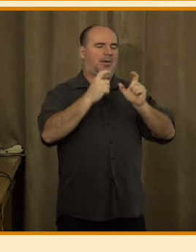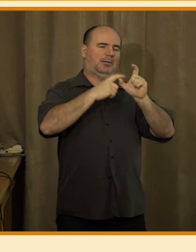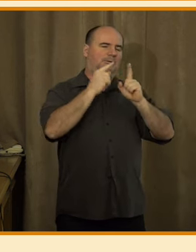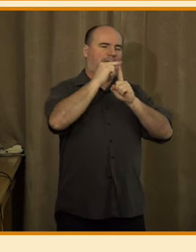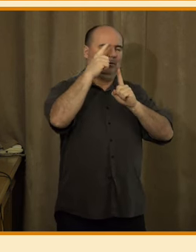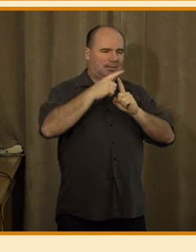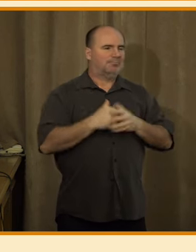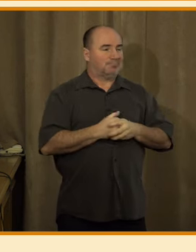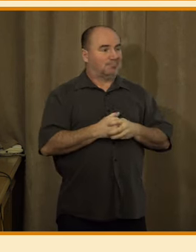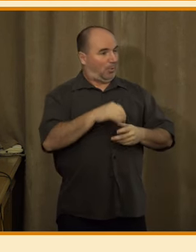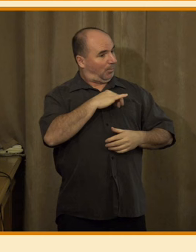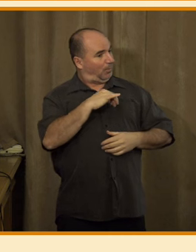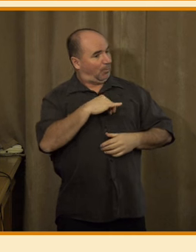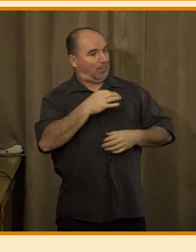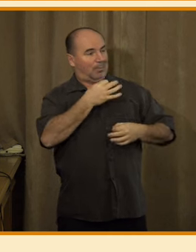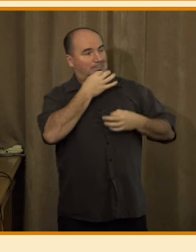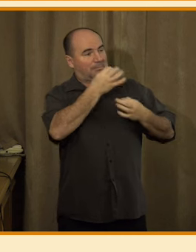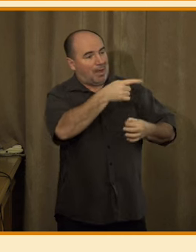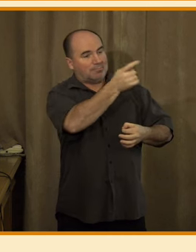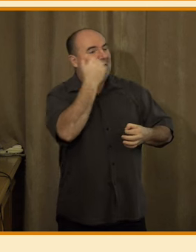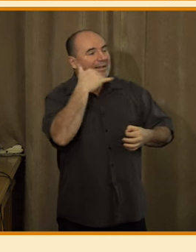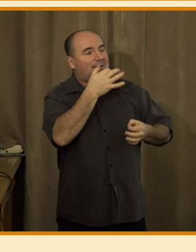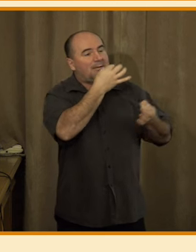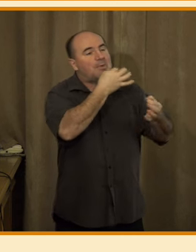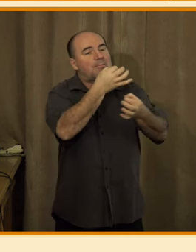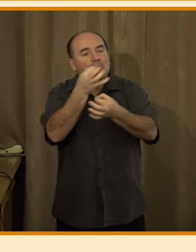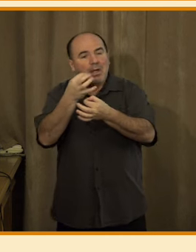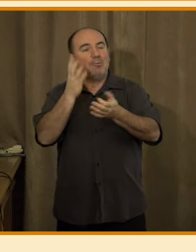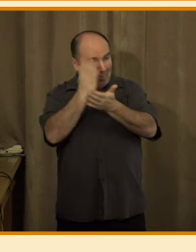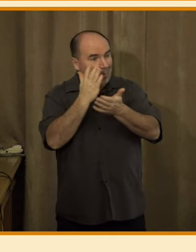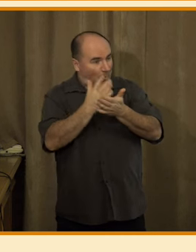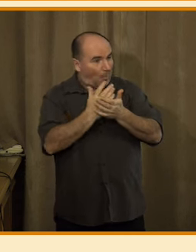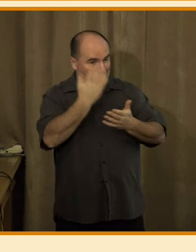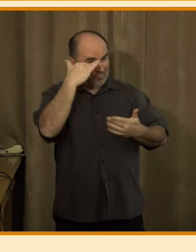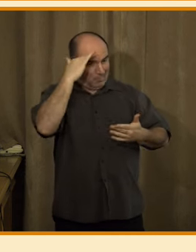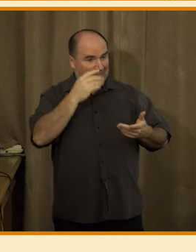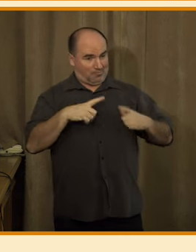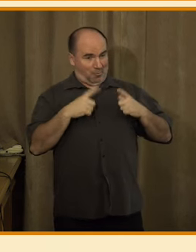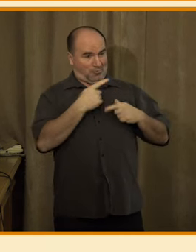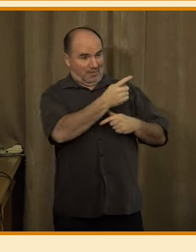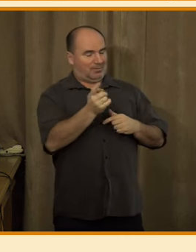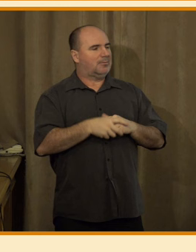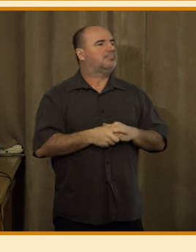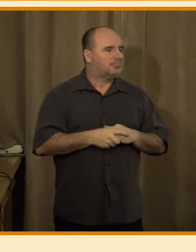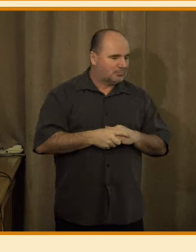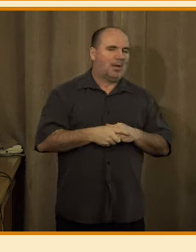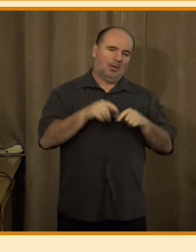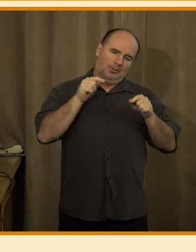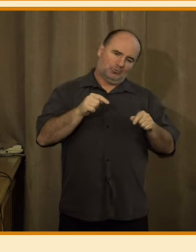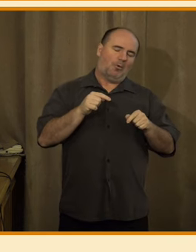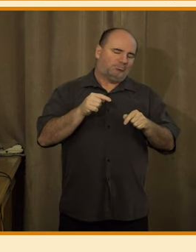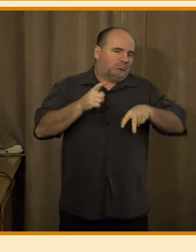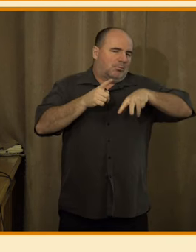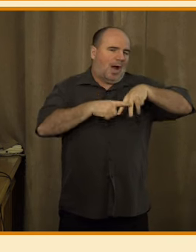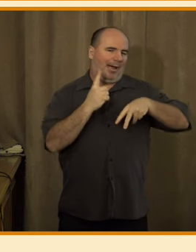nějakým způsobem osvojili, protože ho využívání je poměrně jednoduché. to asi ten nejdostupnější způsob využívání umělé inteligence. No a přišli